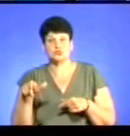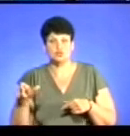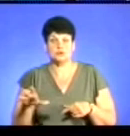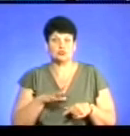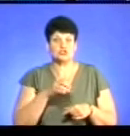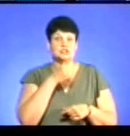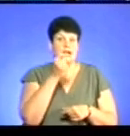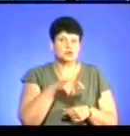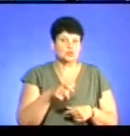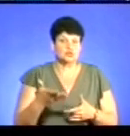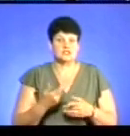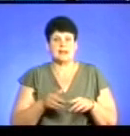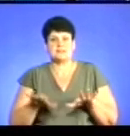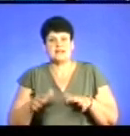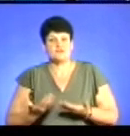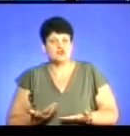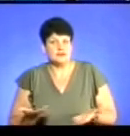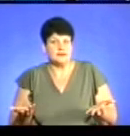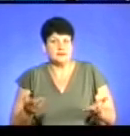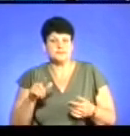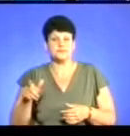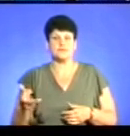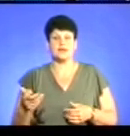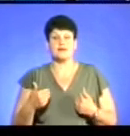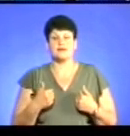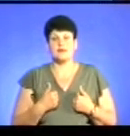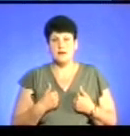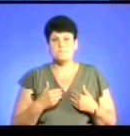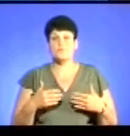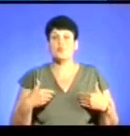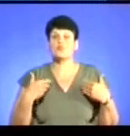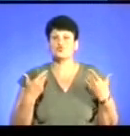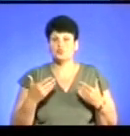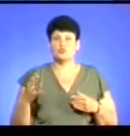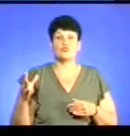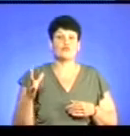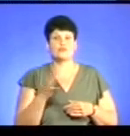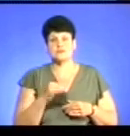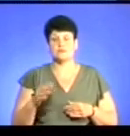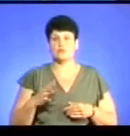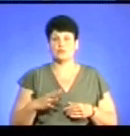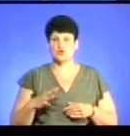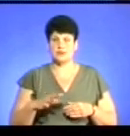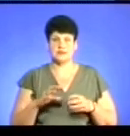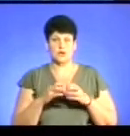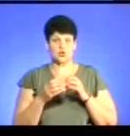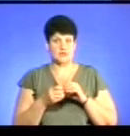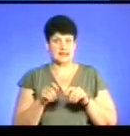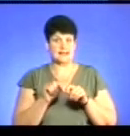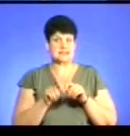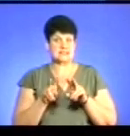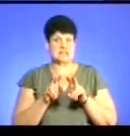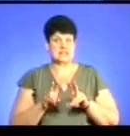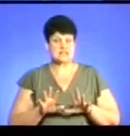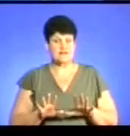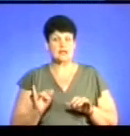старші люди, чи це були місцеві жителі. Я пропоную всім дочекатися результатів слідства, і